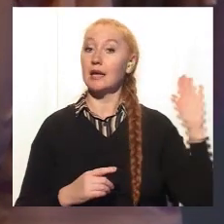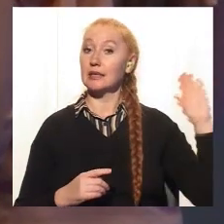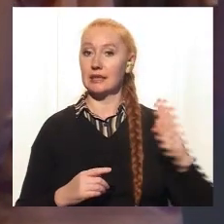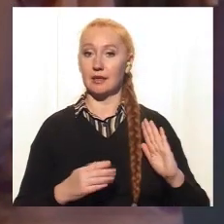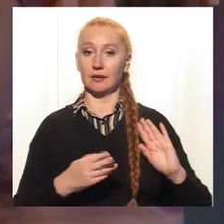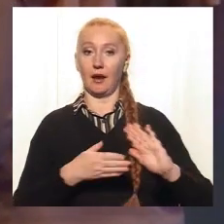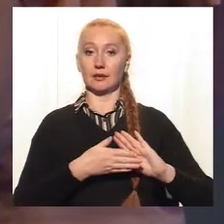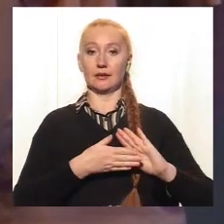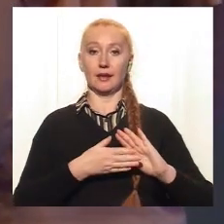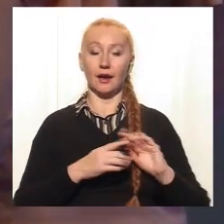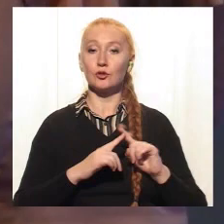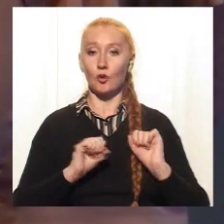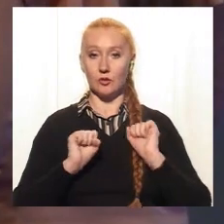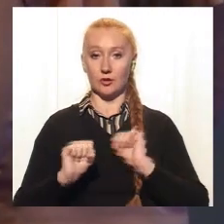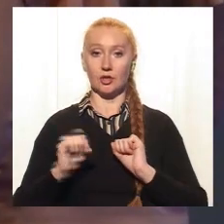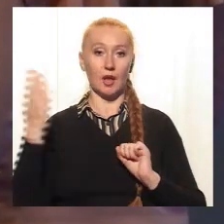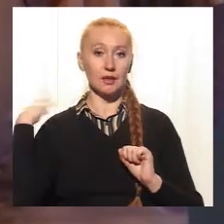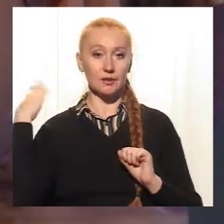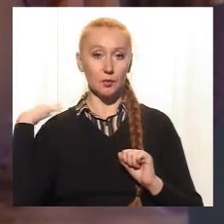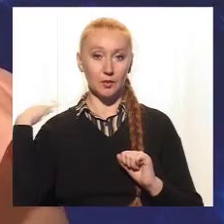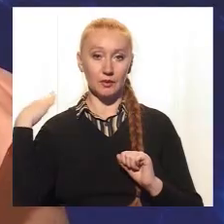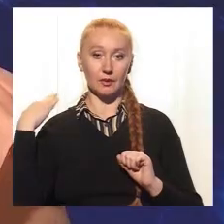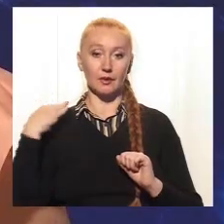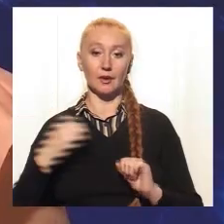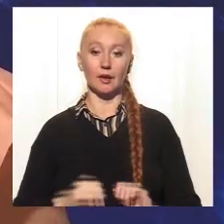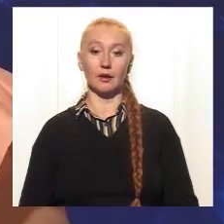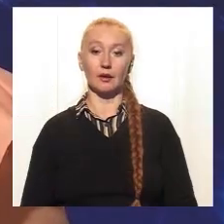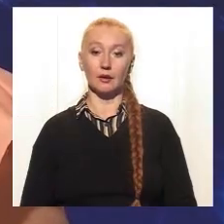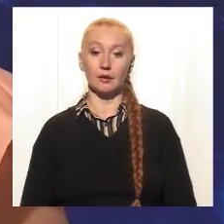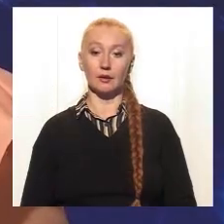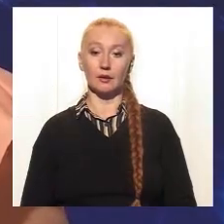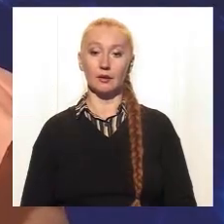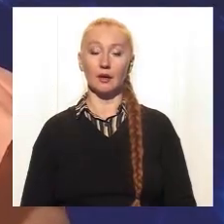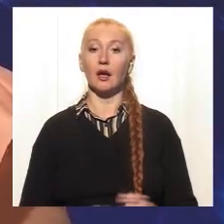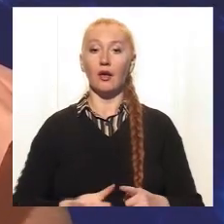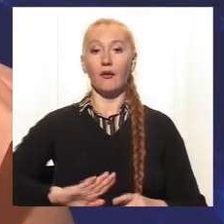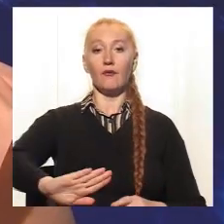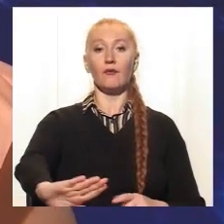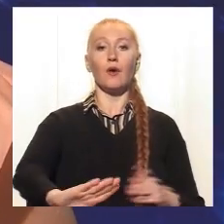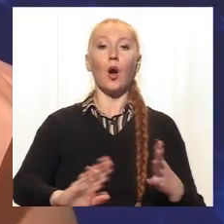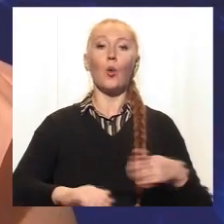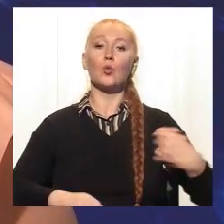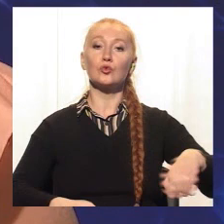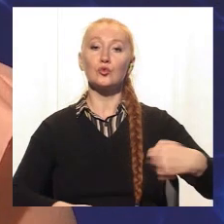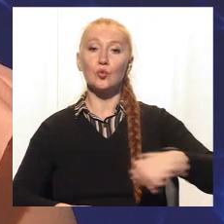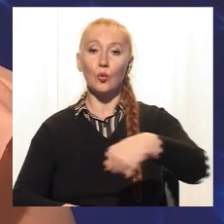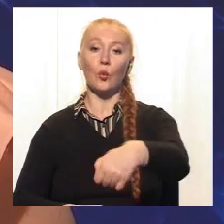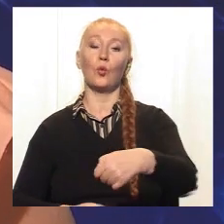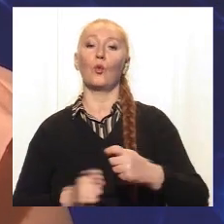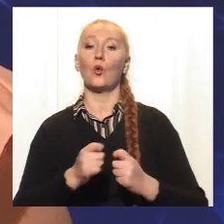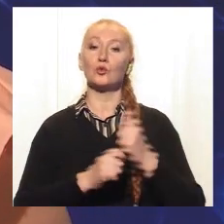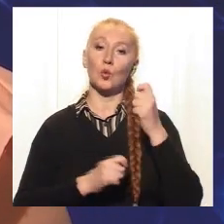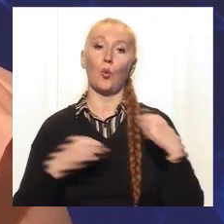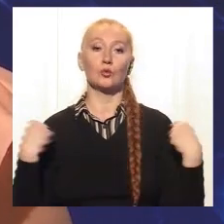або до чогось, що захищає спину, і витягнути вперед якусь річ, сумку, куртку, зонтик,